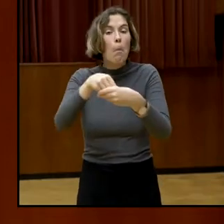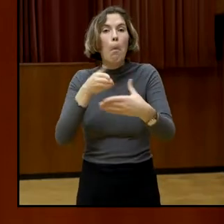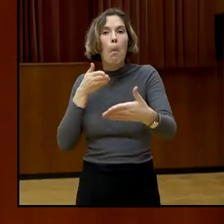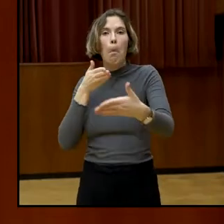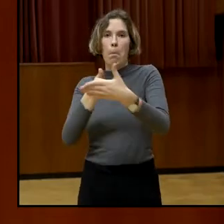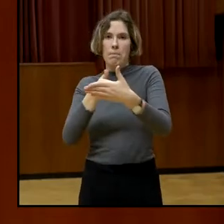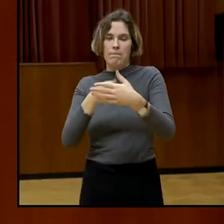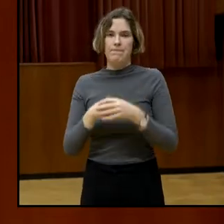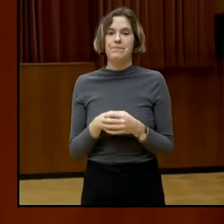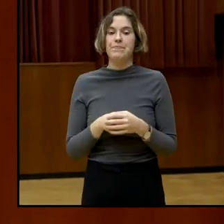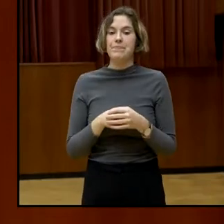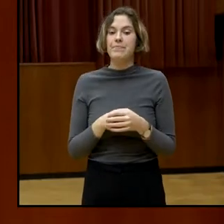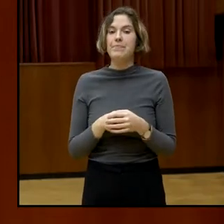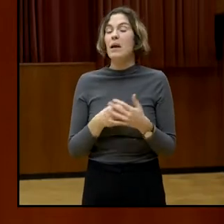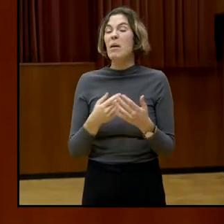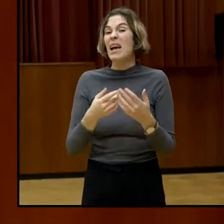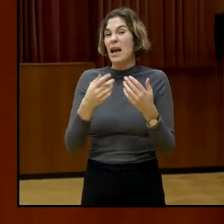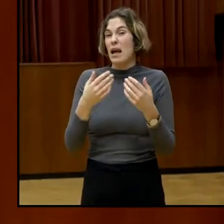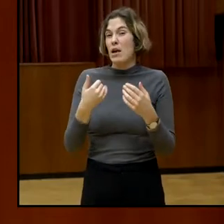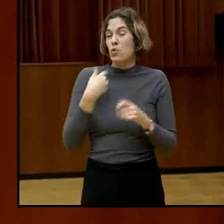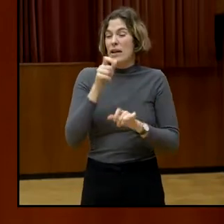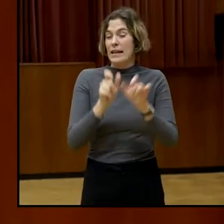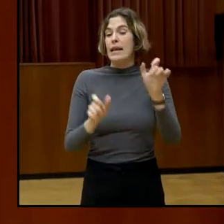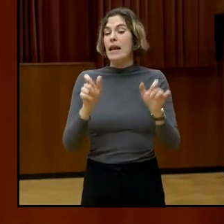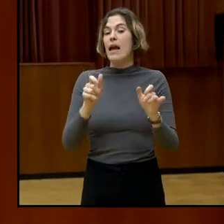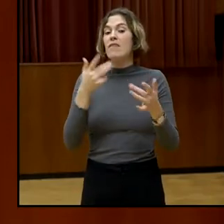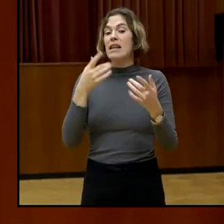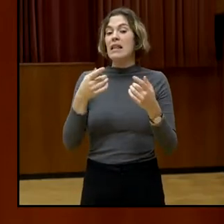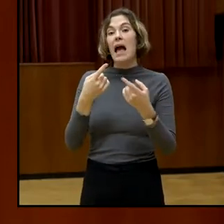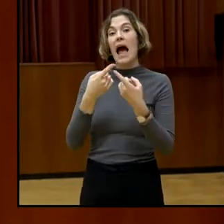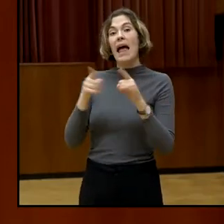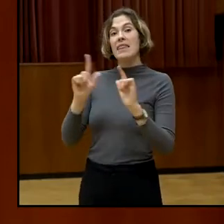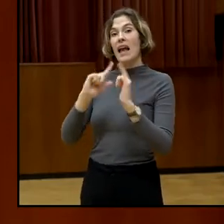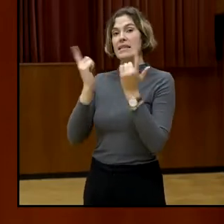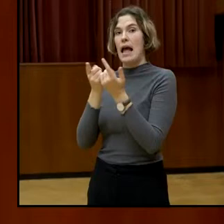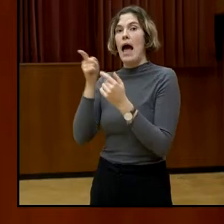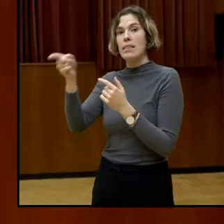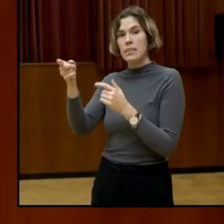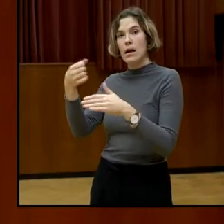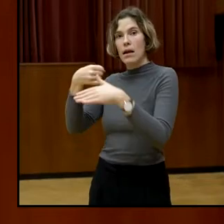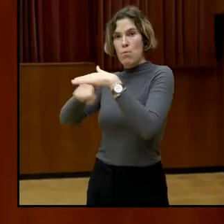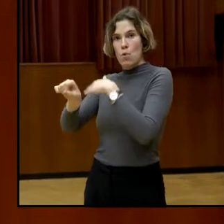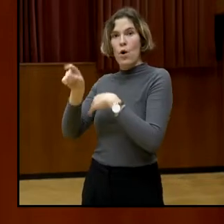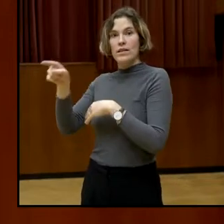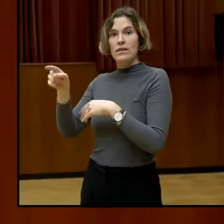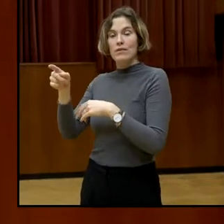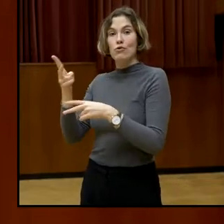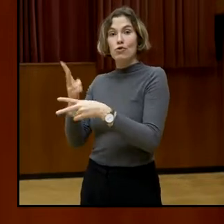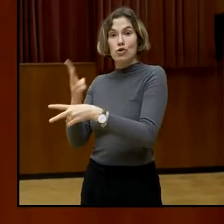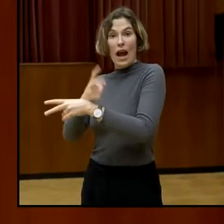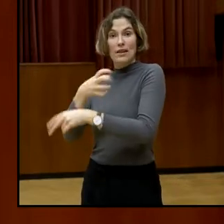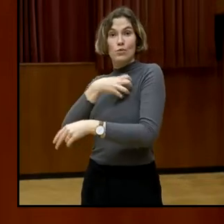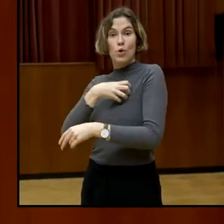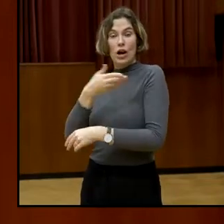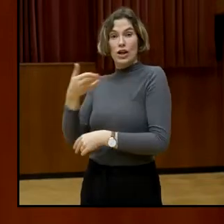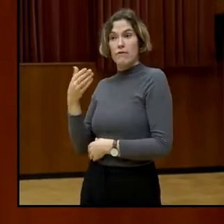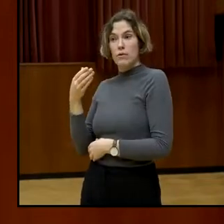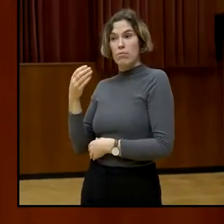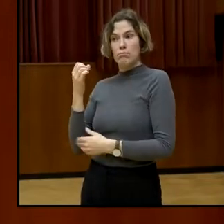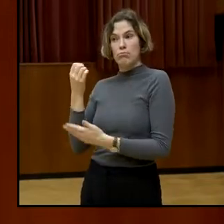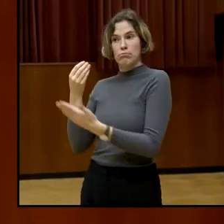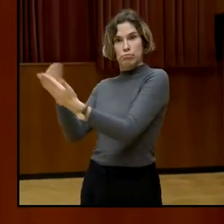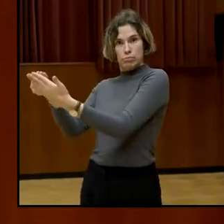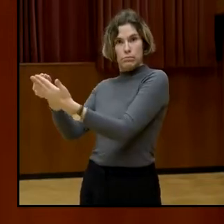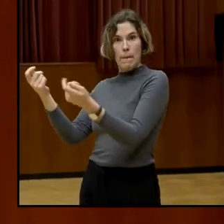Ländern bereits mit ihrer Geburt im Land die Staatsbürgerschaft bekommen hätten, sind sie in Österreich darauf angewiesen, dass ihre